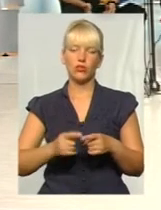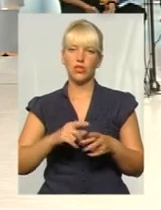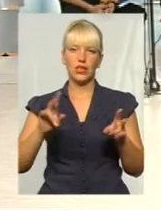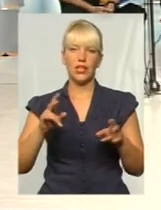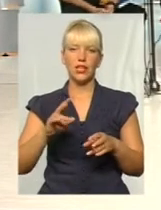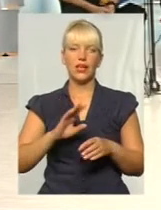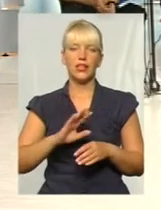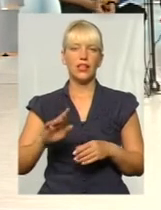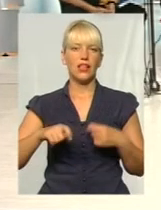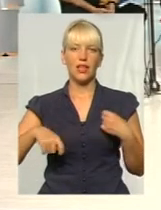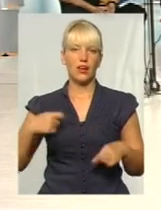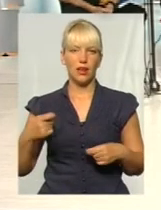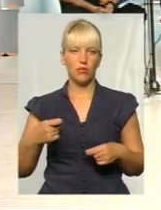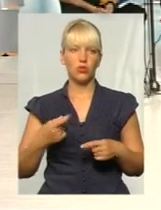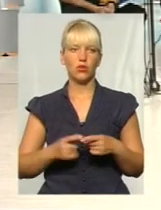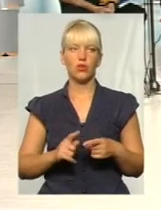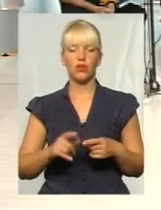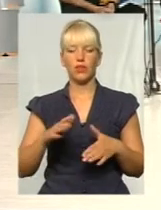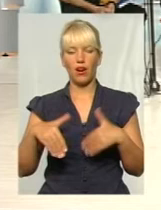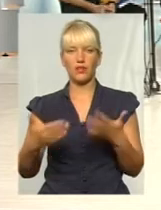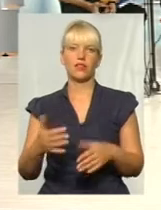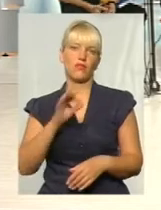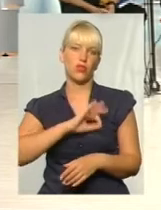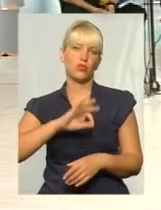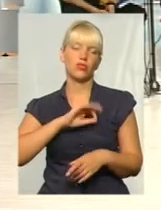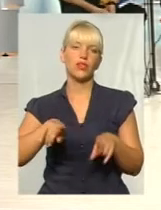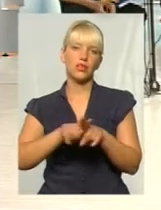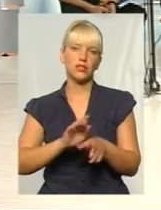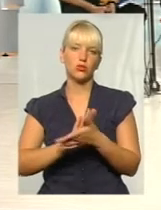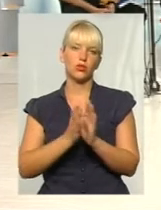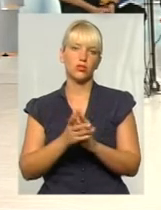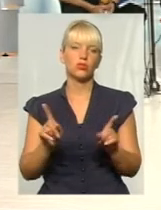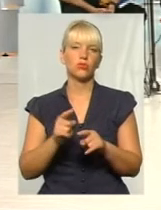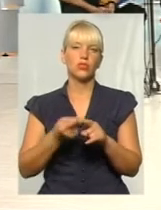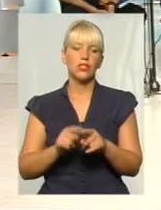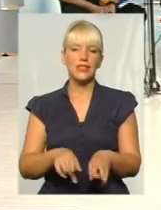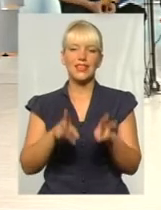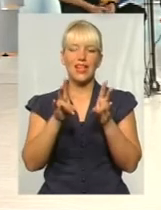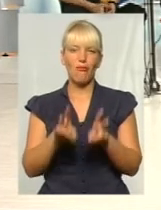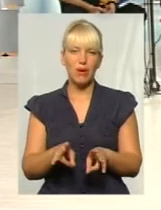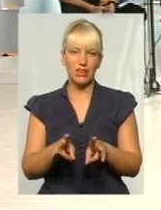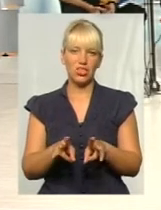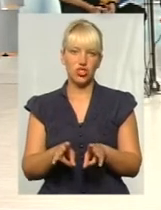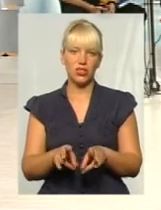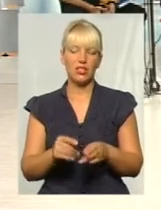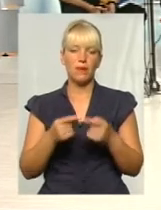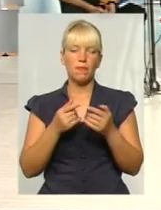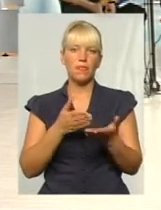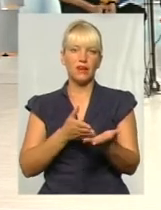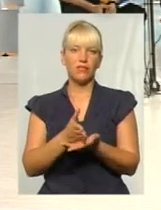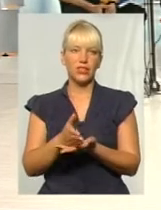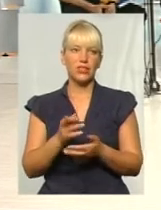радять використовувати в таких ситуаціях, тому що це дуже травматичний вид спорту.